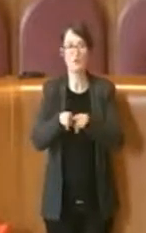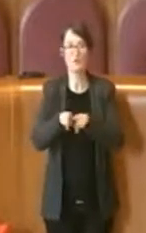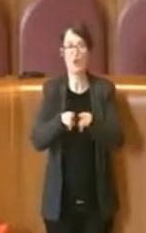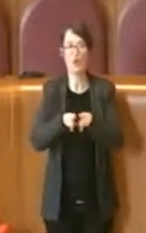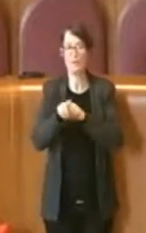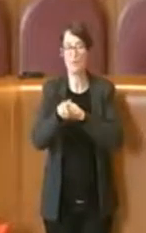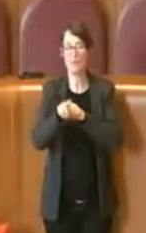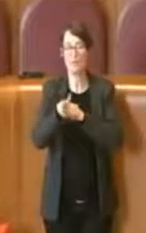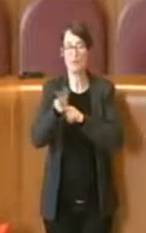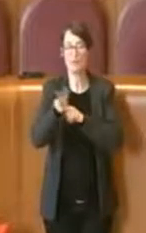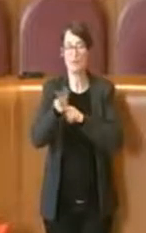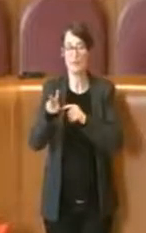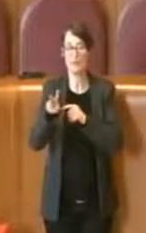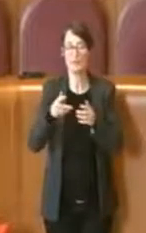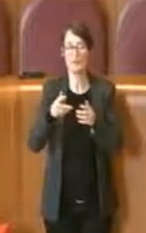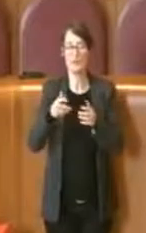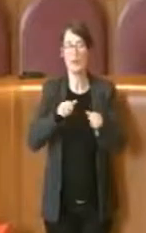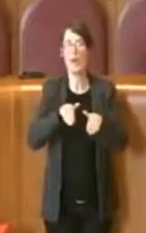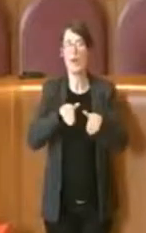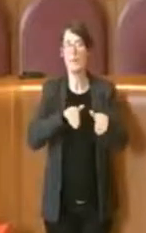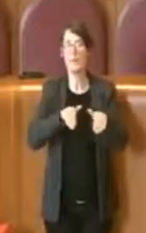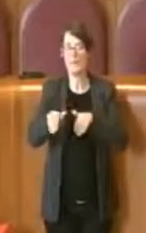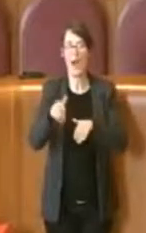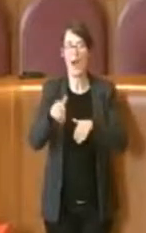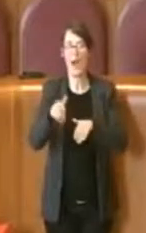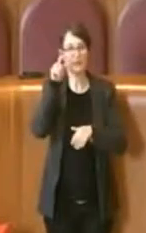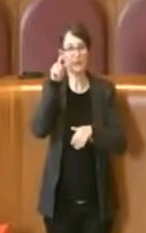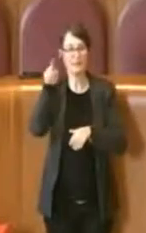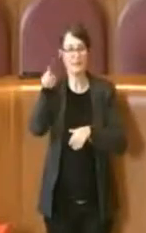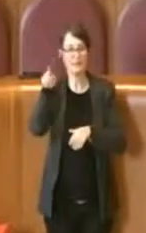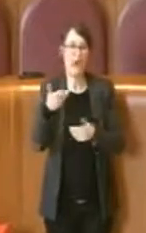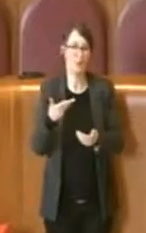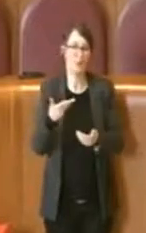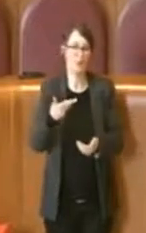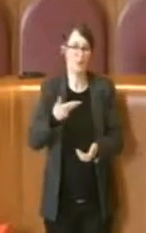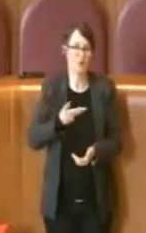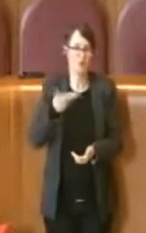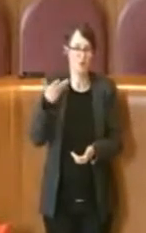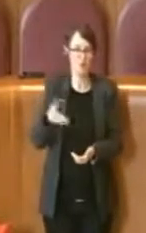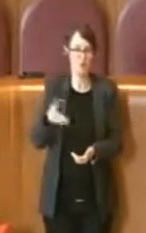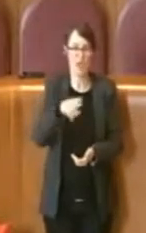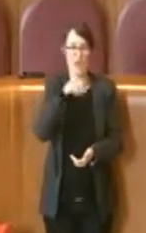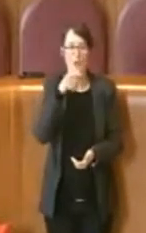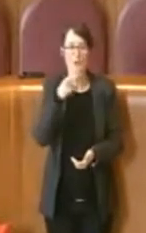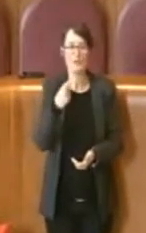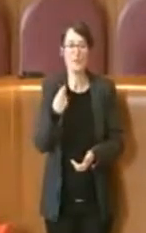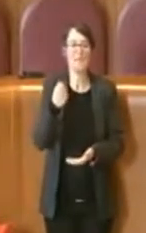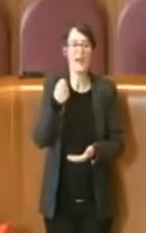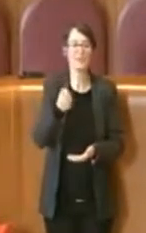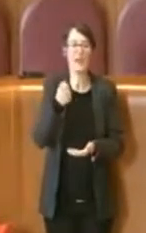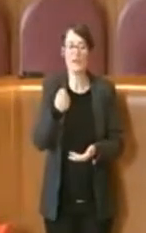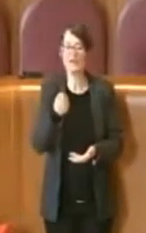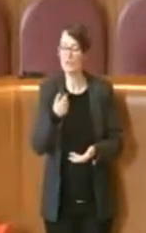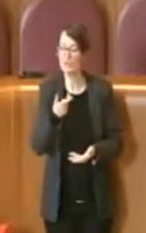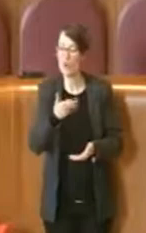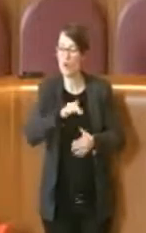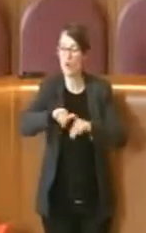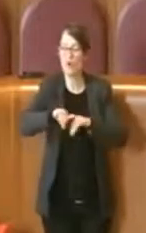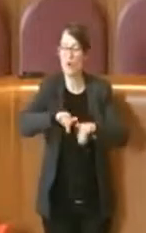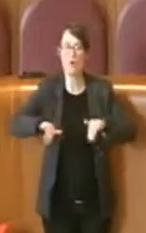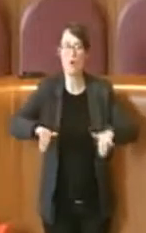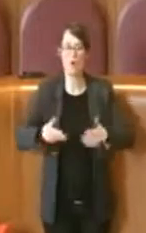e lo Stato è stato annunciato, stato fatto, bisognerà allocare le risorse poi e dividerle per quelle che sono le categorie,